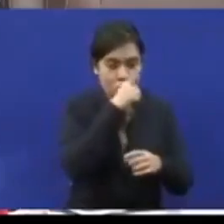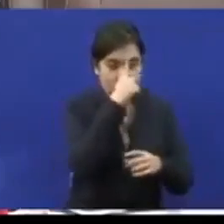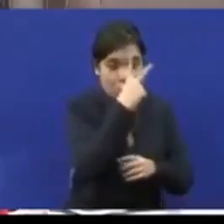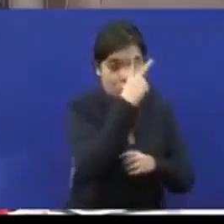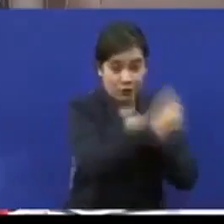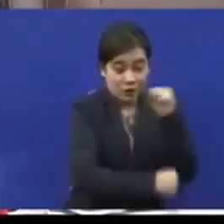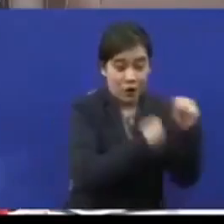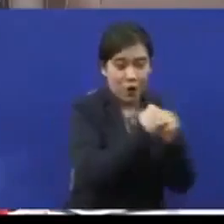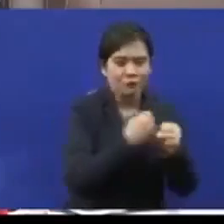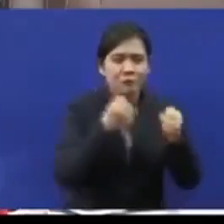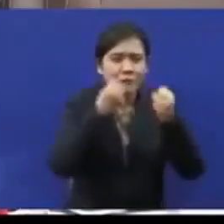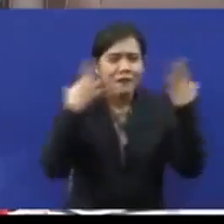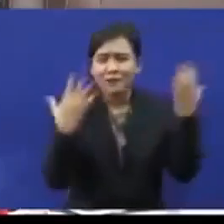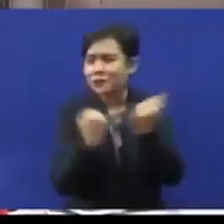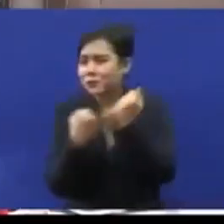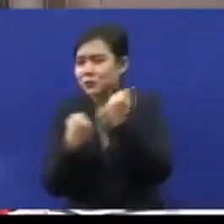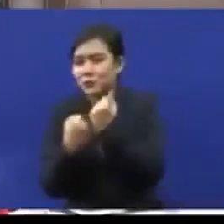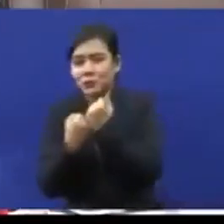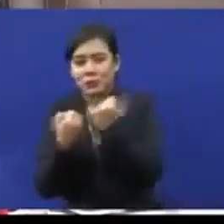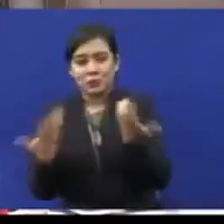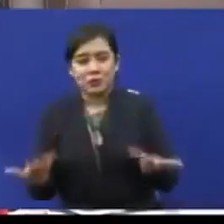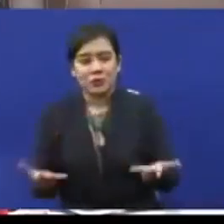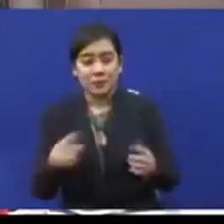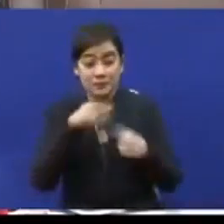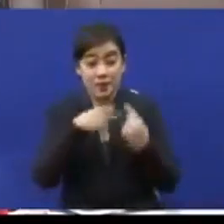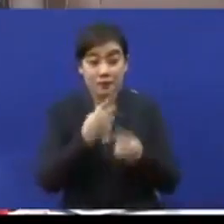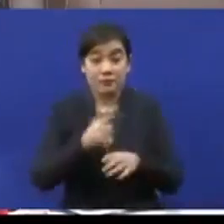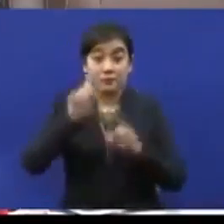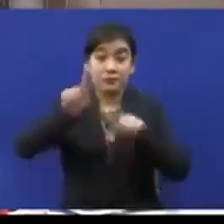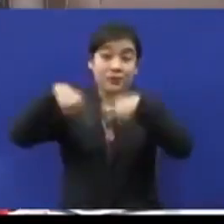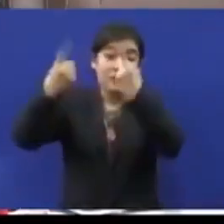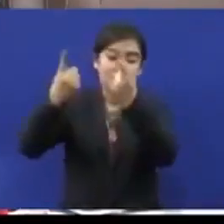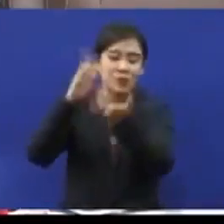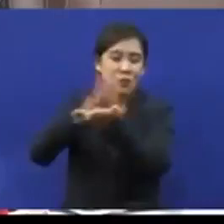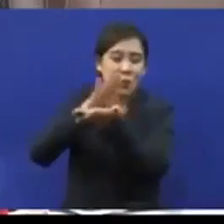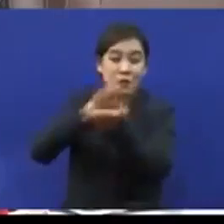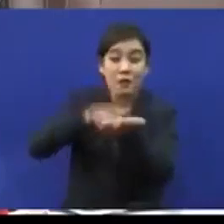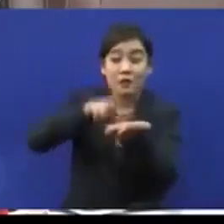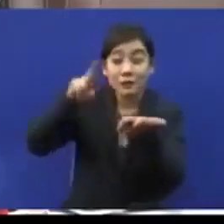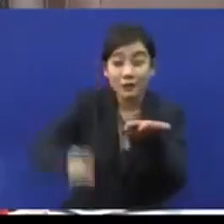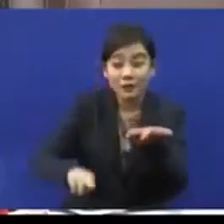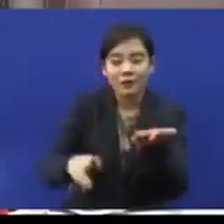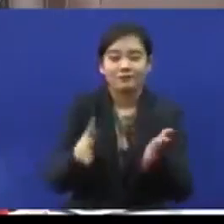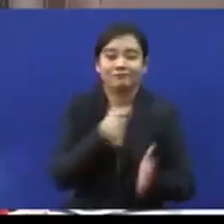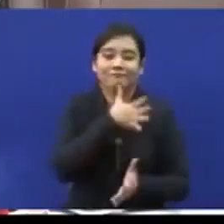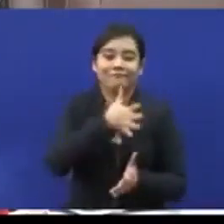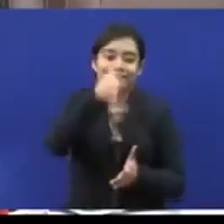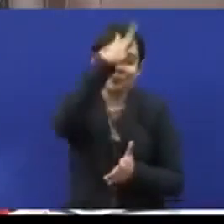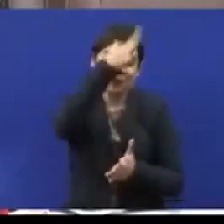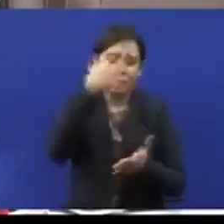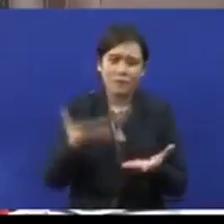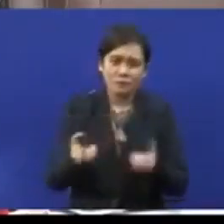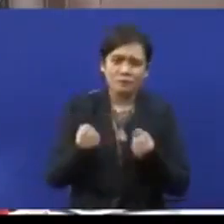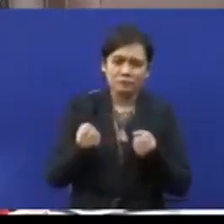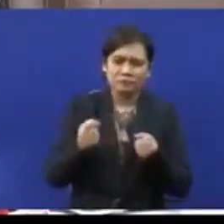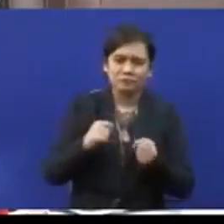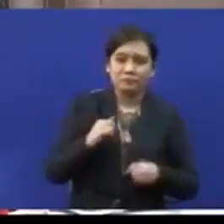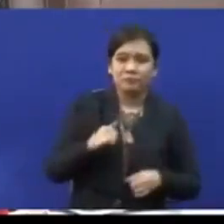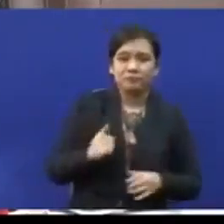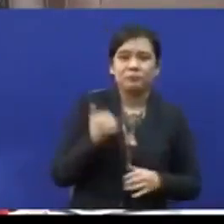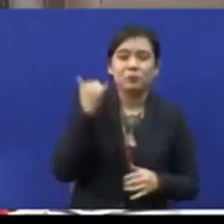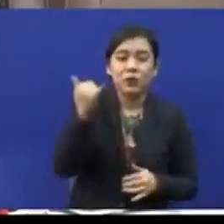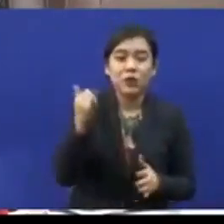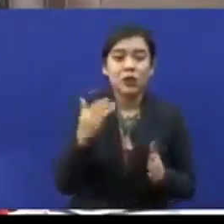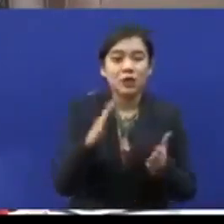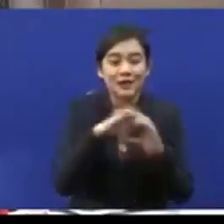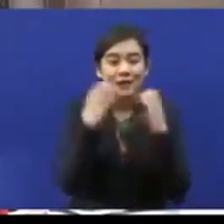banyak sokongan apabila dia pergi ke sekolah rendah dia ibu bapa dia mahu dia pergi ke kelas yang